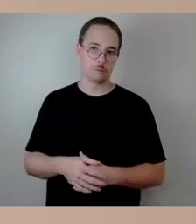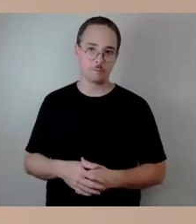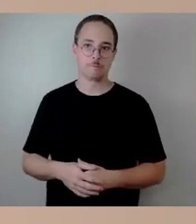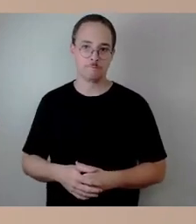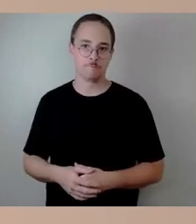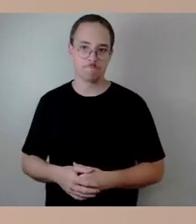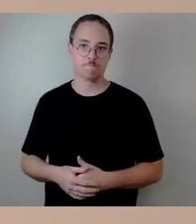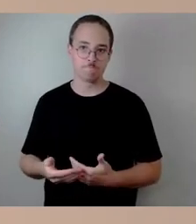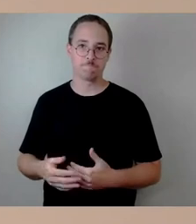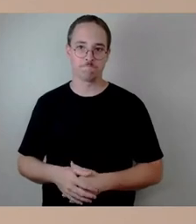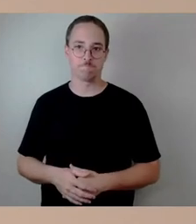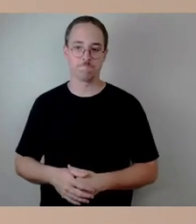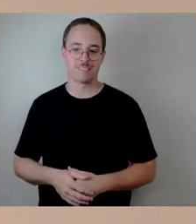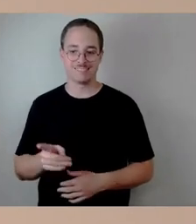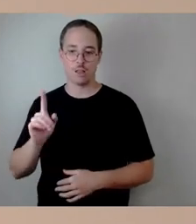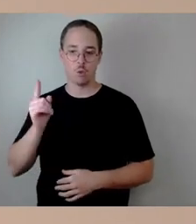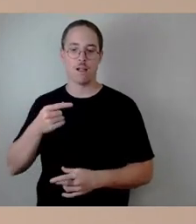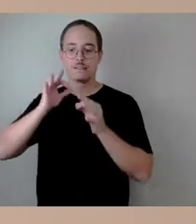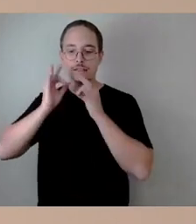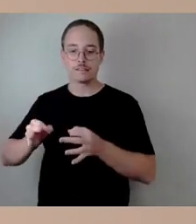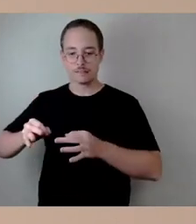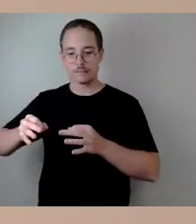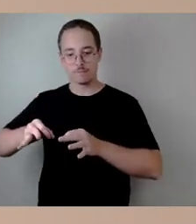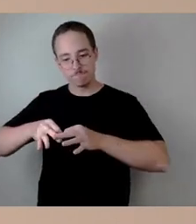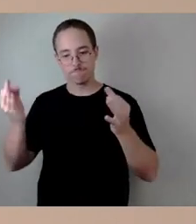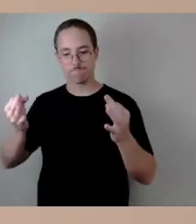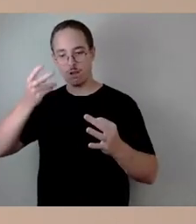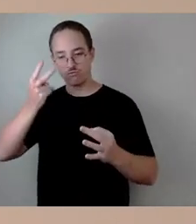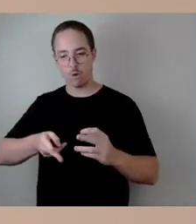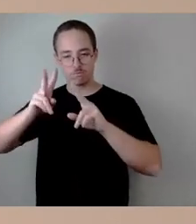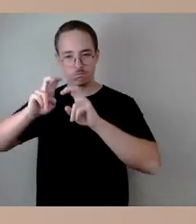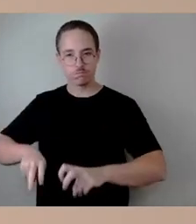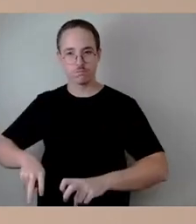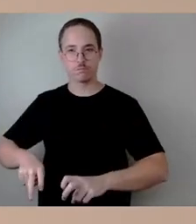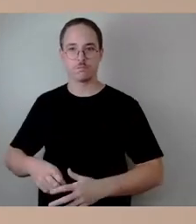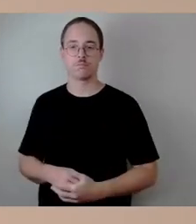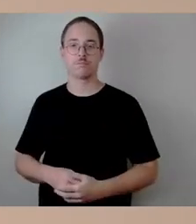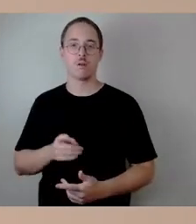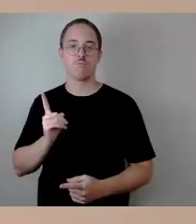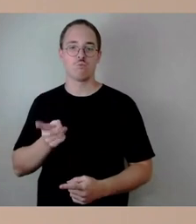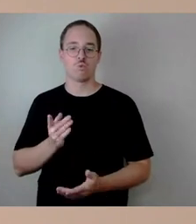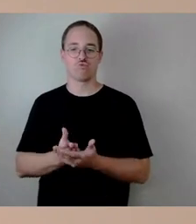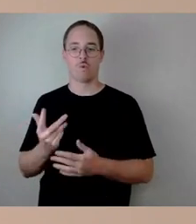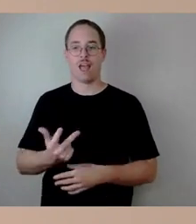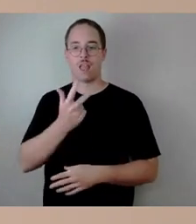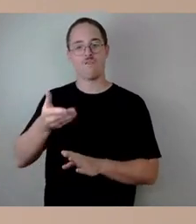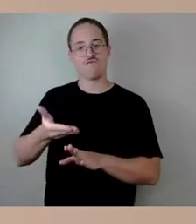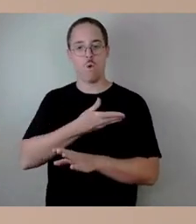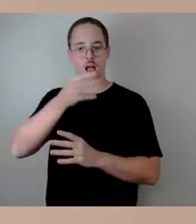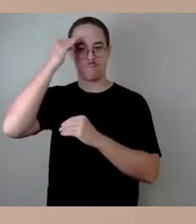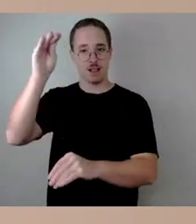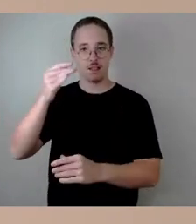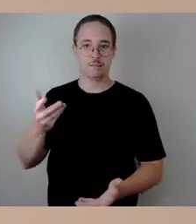ein bisschen genauer befasst, ja teilweise drei Jahre eher angemeldet werden. Insofern ist es ein ganz enges, abgestimmtes,